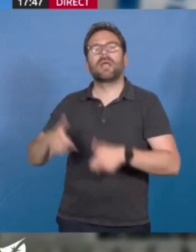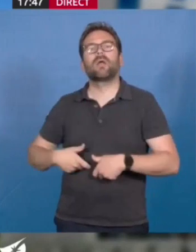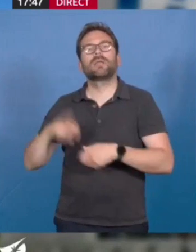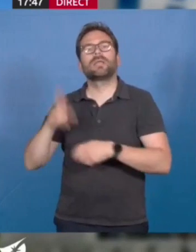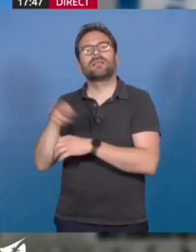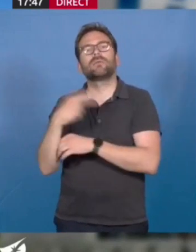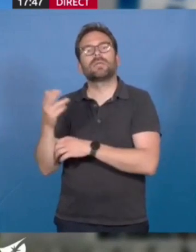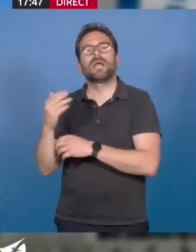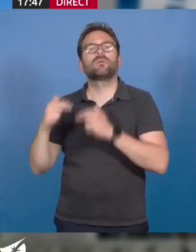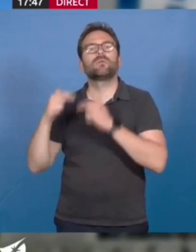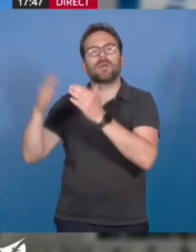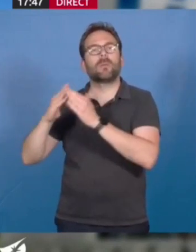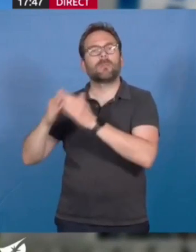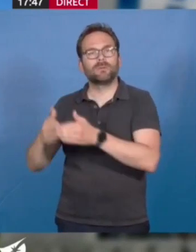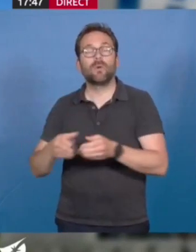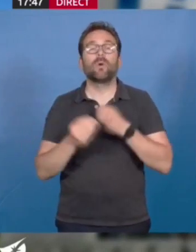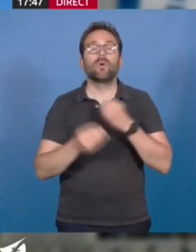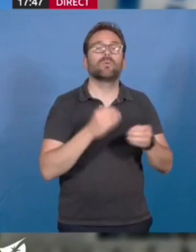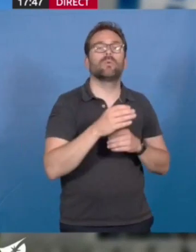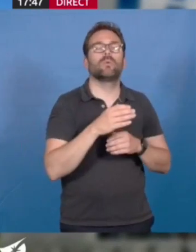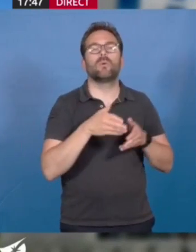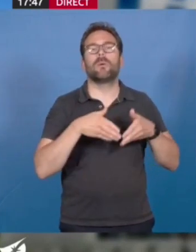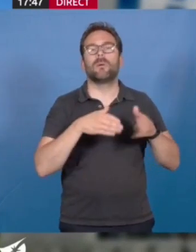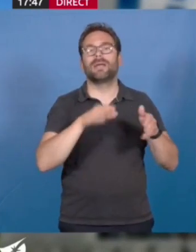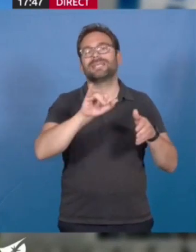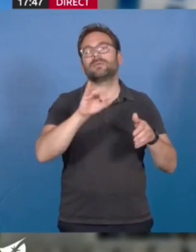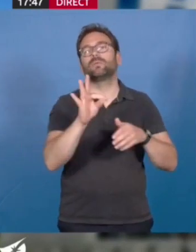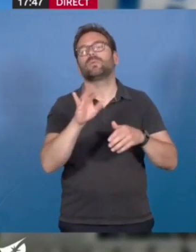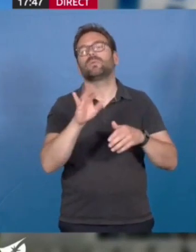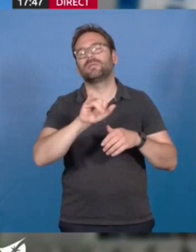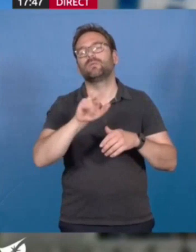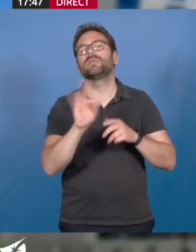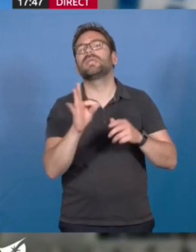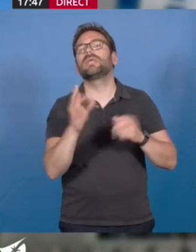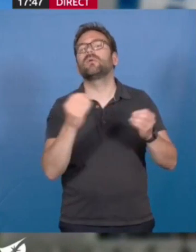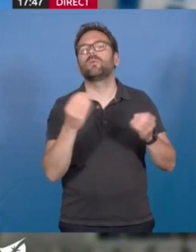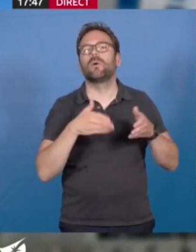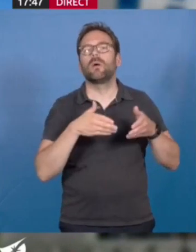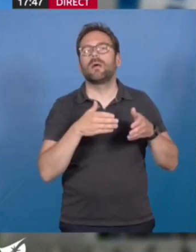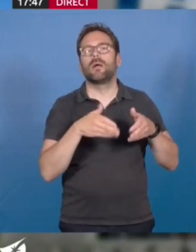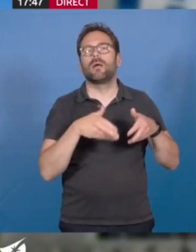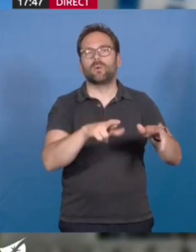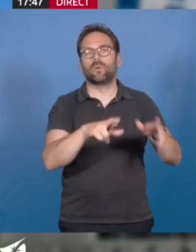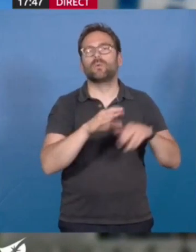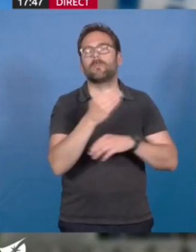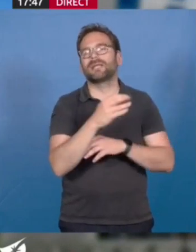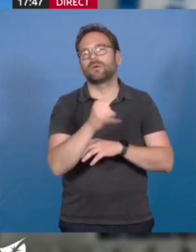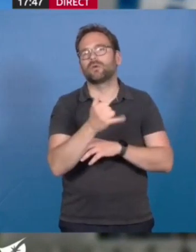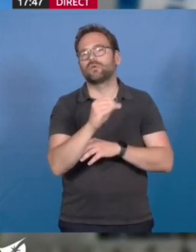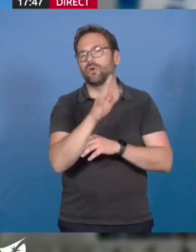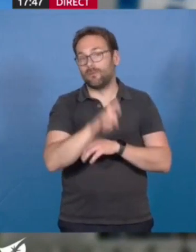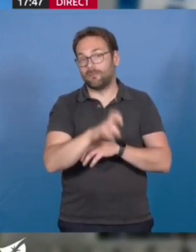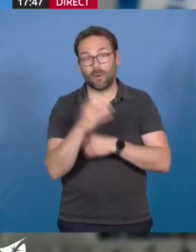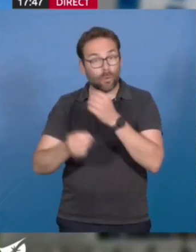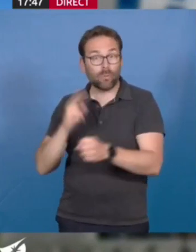ou celui de l'IUT de la rue de Maréchal-Joffre. Nous pensons surtout à la surface de l'actuel Hôtel-Dieu qui offrira de belles possibilités.